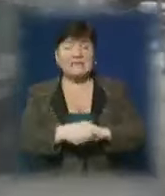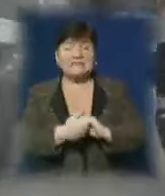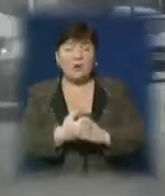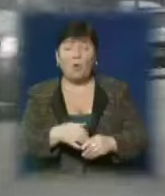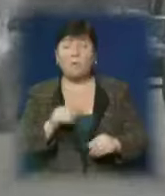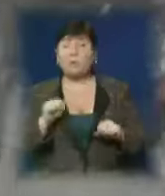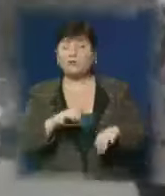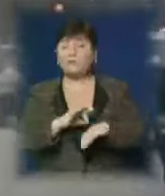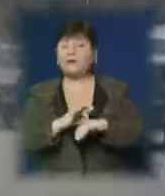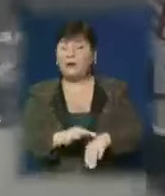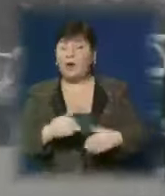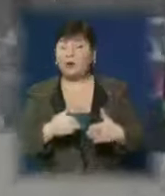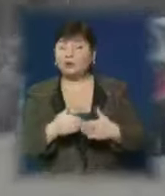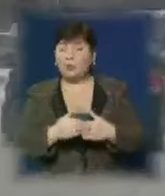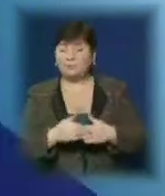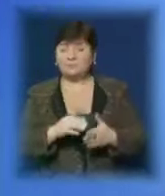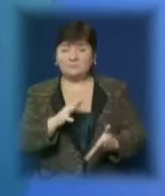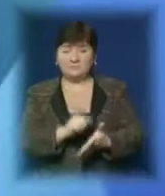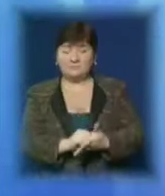призвести до пошкодження тканин.